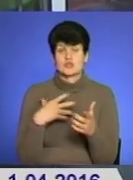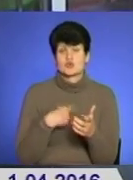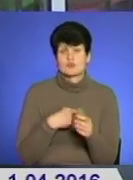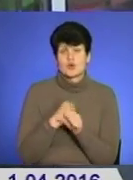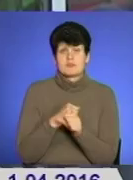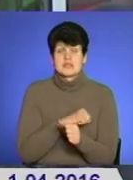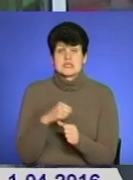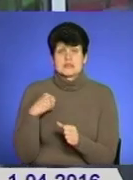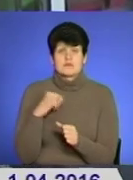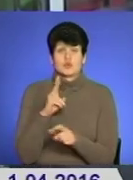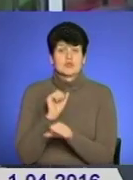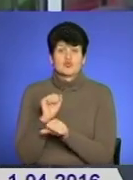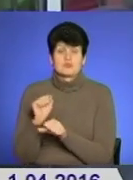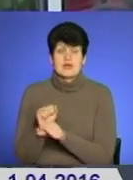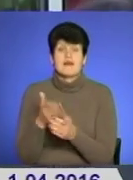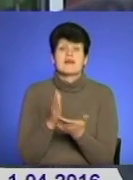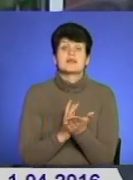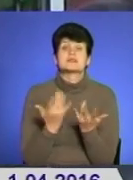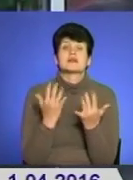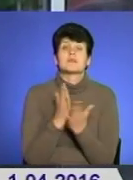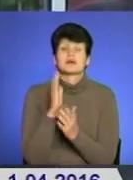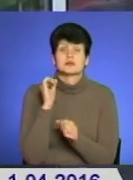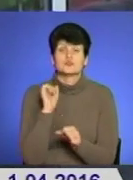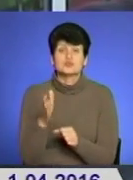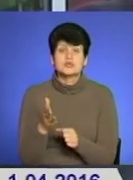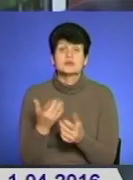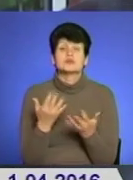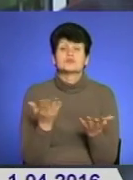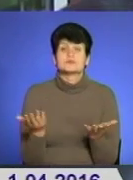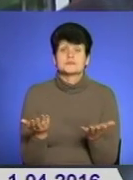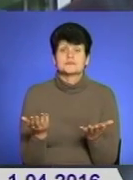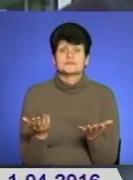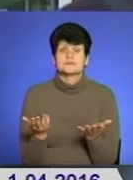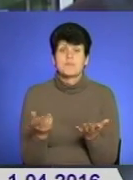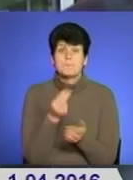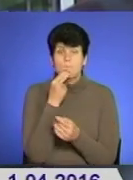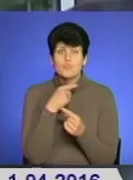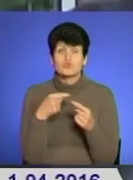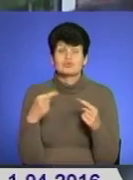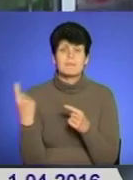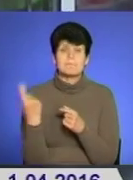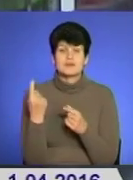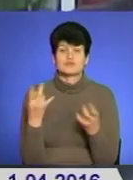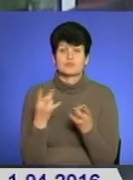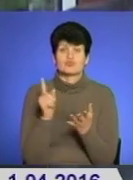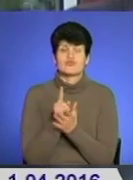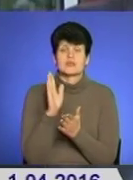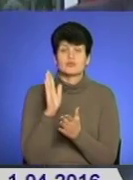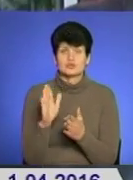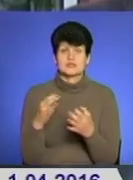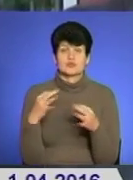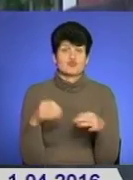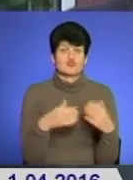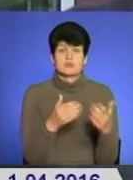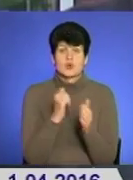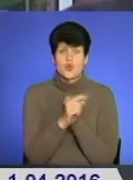ніхто не зупини. Та так, хліб, поскільки має бути приблизно, то поскільки. Продукти першої необхідності повинні бути доступні до